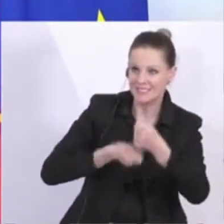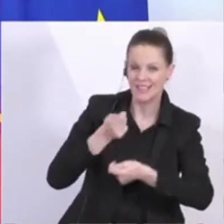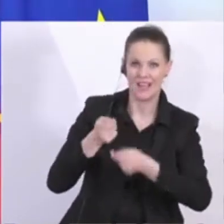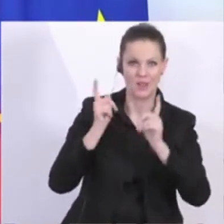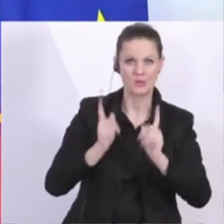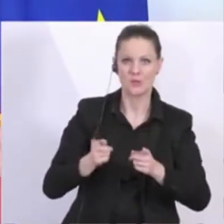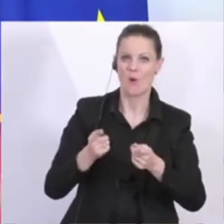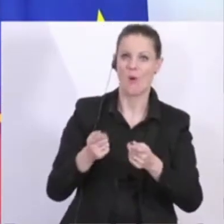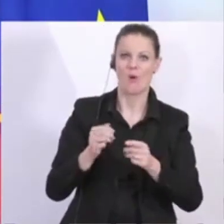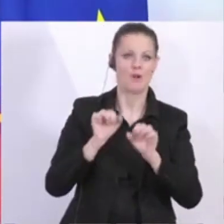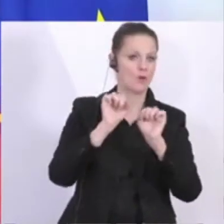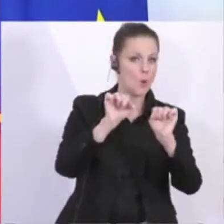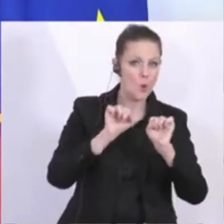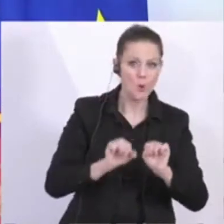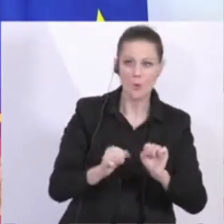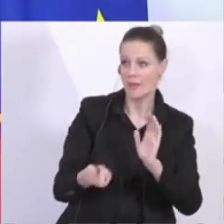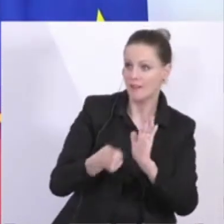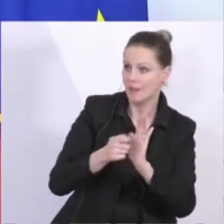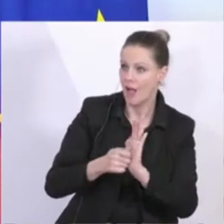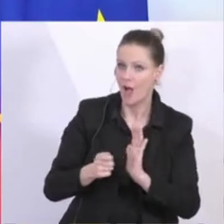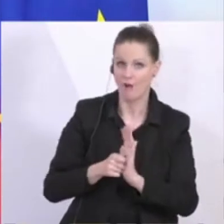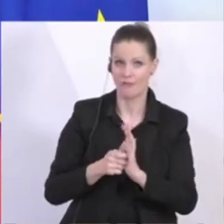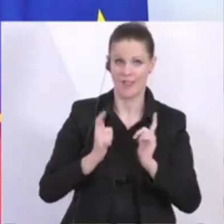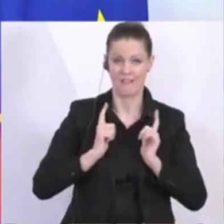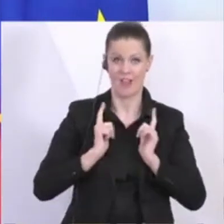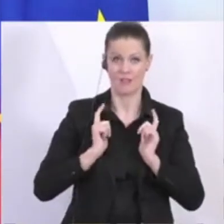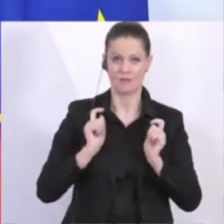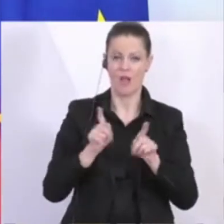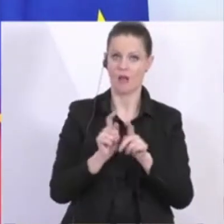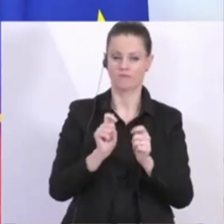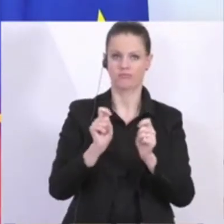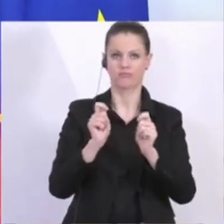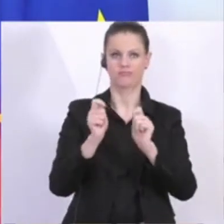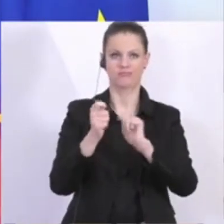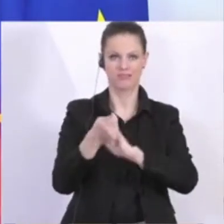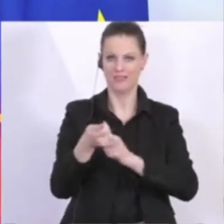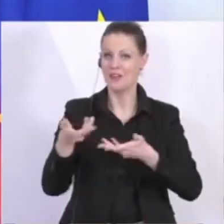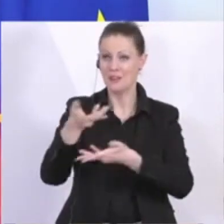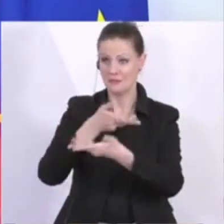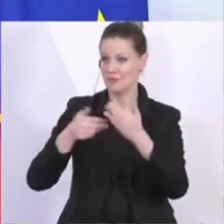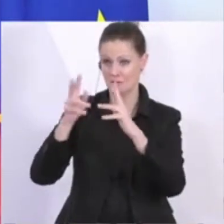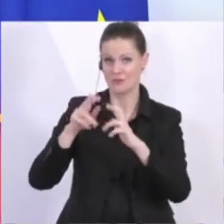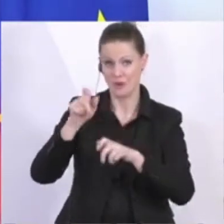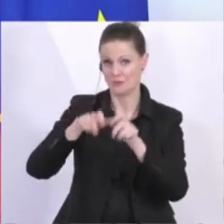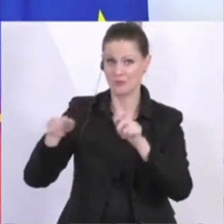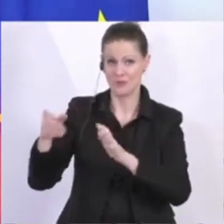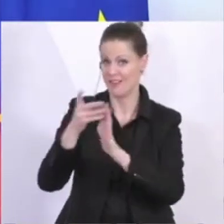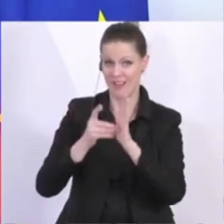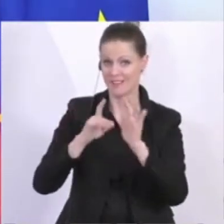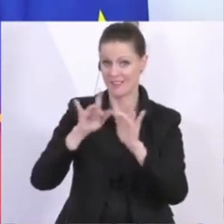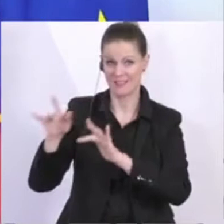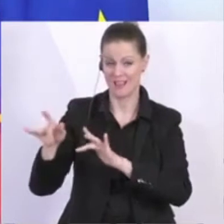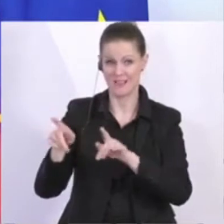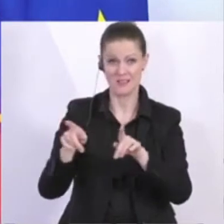Konsumentinnen und Konsumenten sind, sich natürlich auch verändern. Wir haben ja die Daten der Wirtschaftsforscher, die sehr ähnlich sind in der